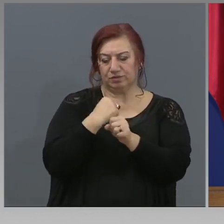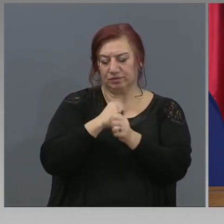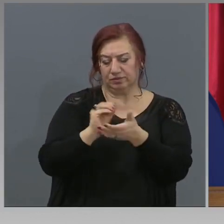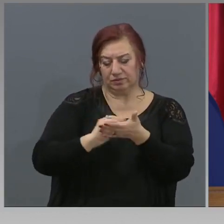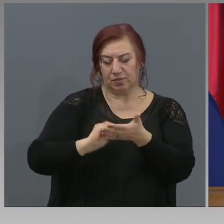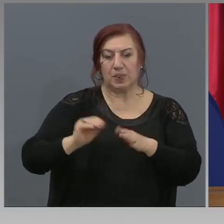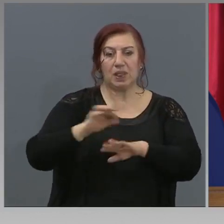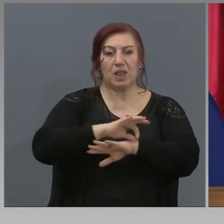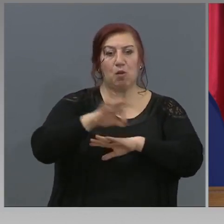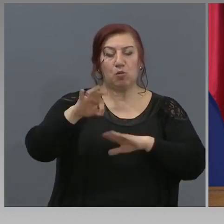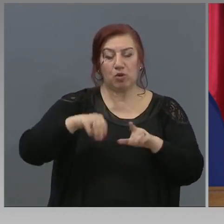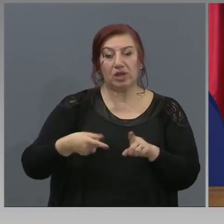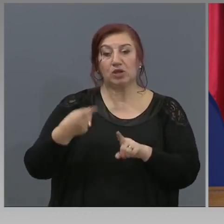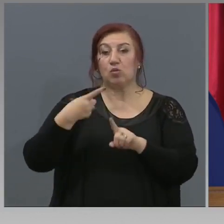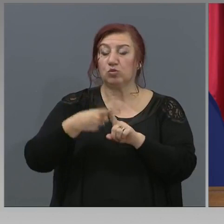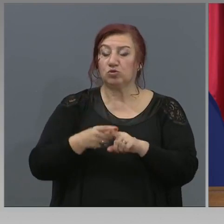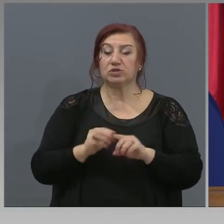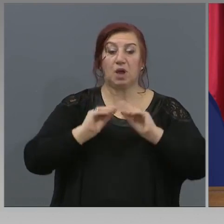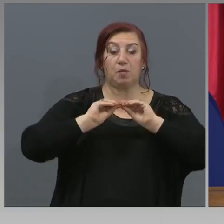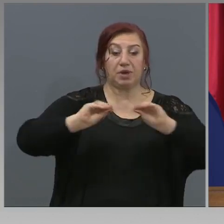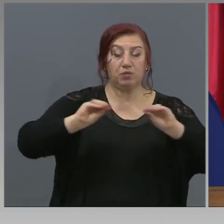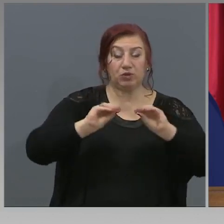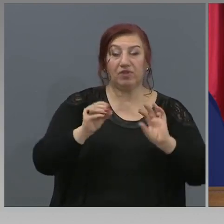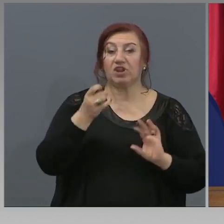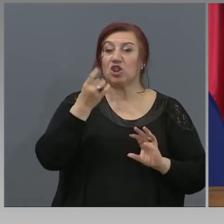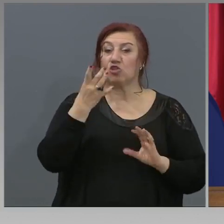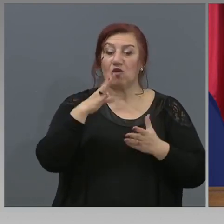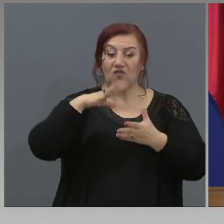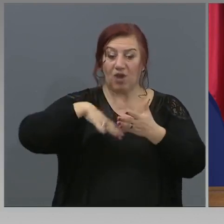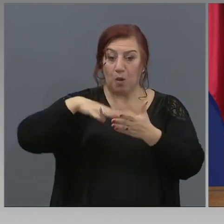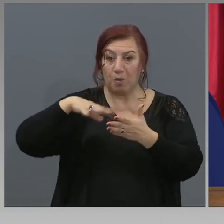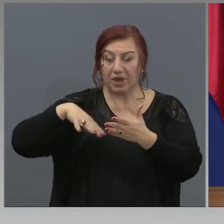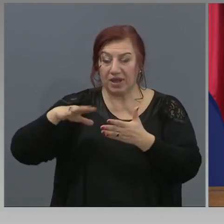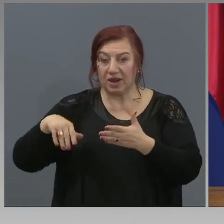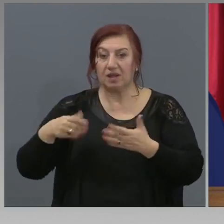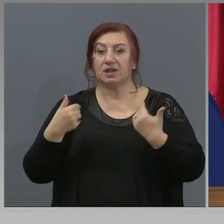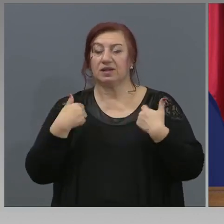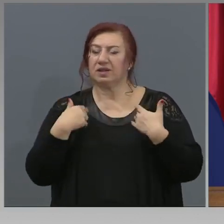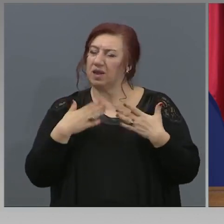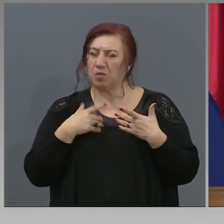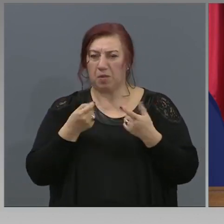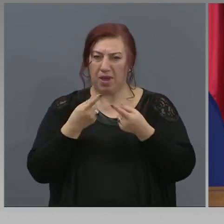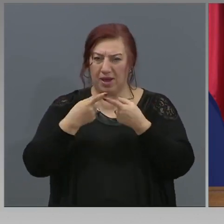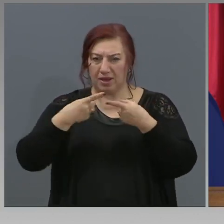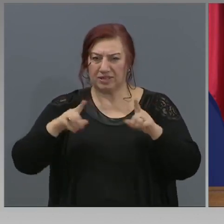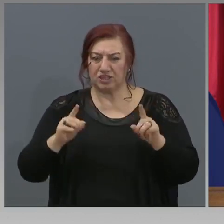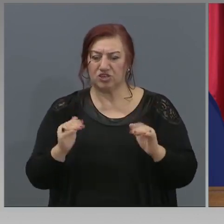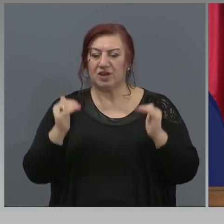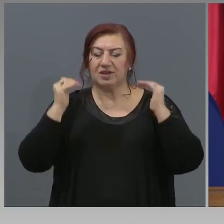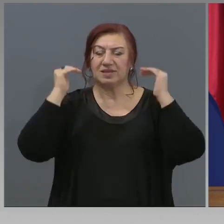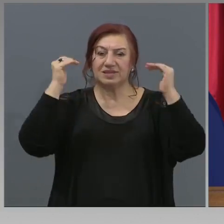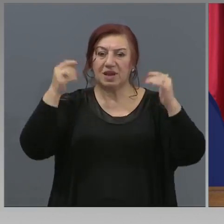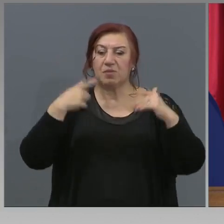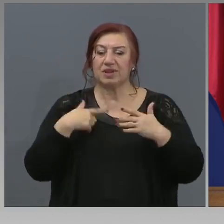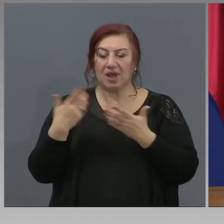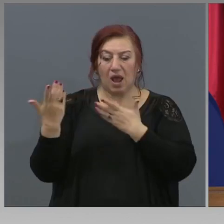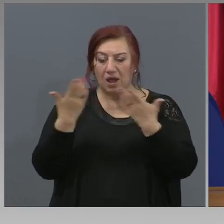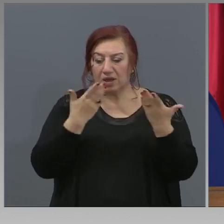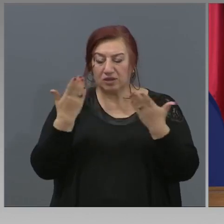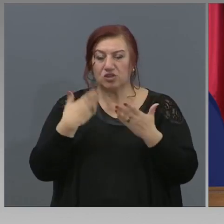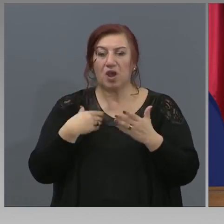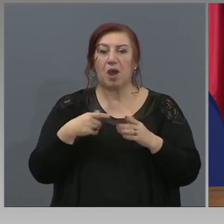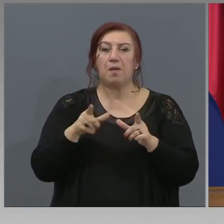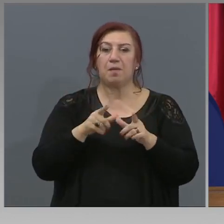включително освояването на нов материал. Ние имахме различия в степента на достигнатия материал, още по